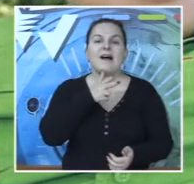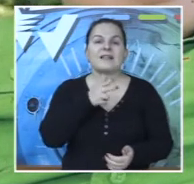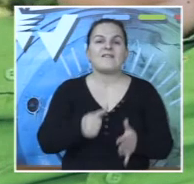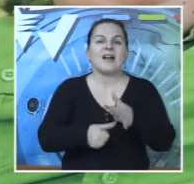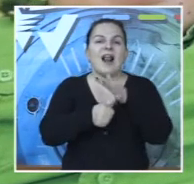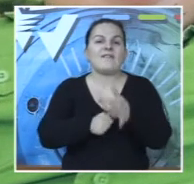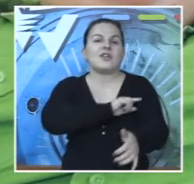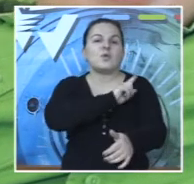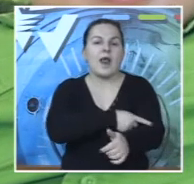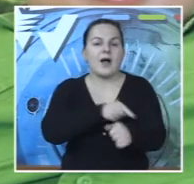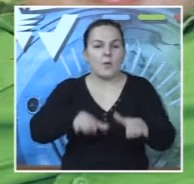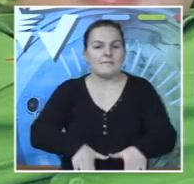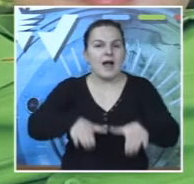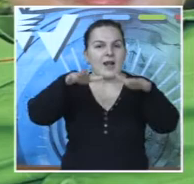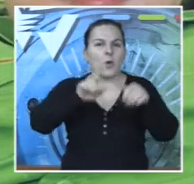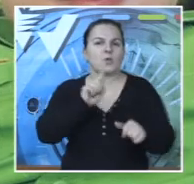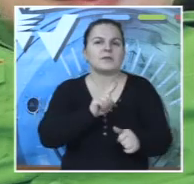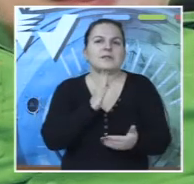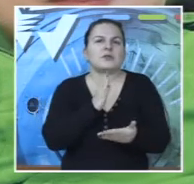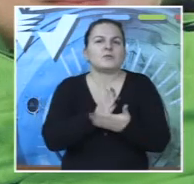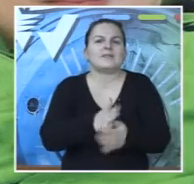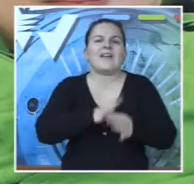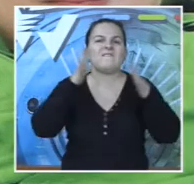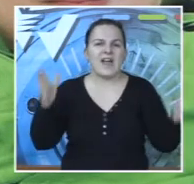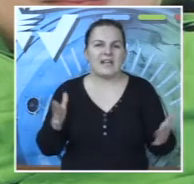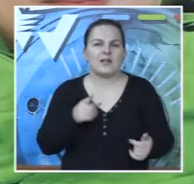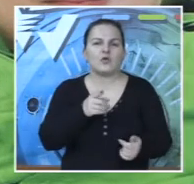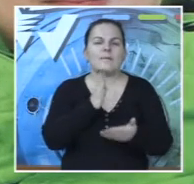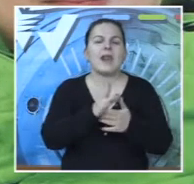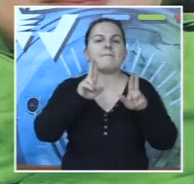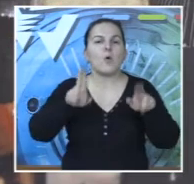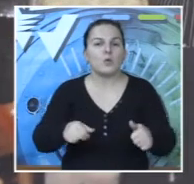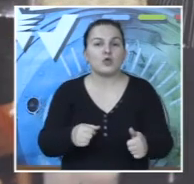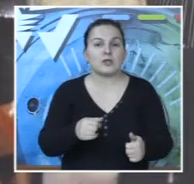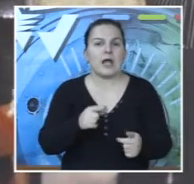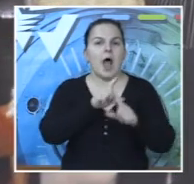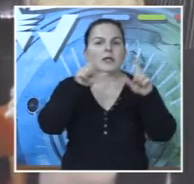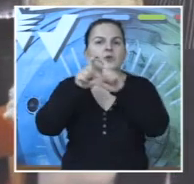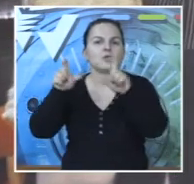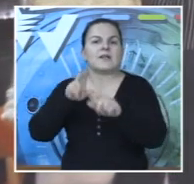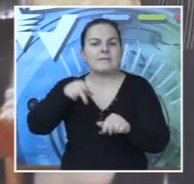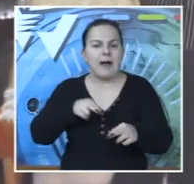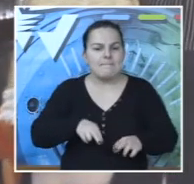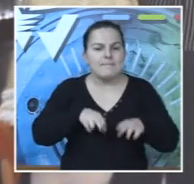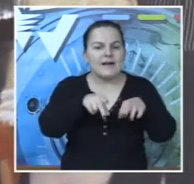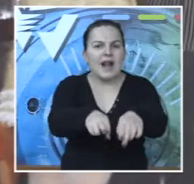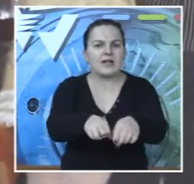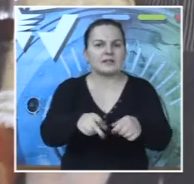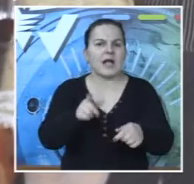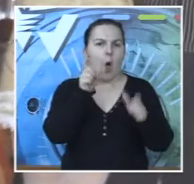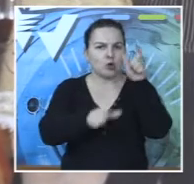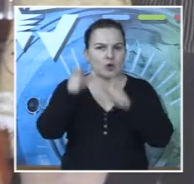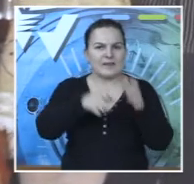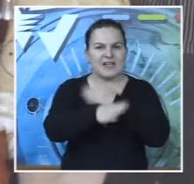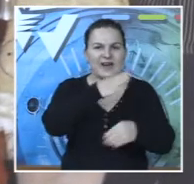Zaktevi glavnog junaka od malih nogu nisu bili veliki. Svodili su se na mogućnost da ustanovi imaju prilaz osobe sa invaliditetom.